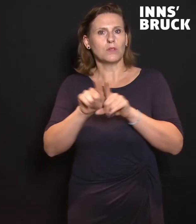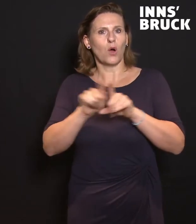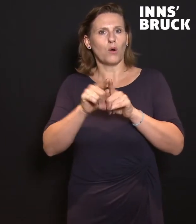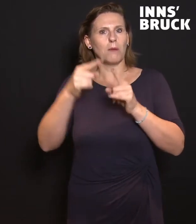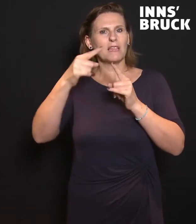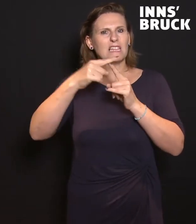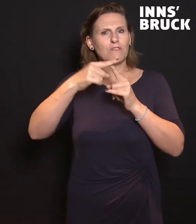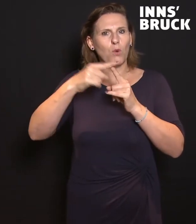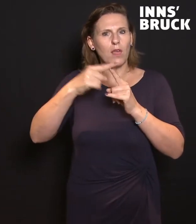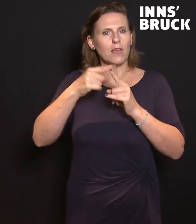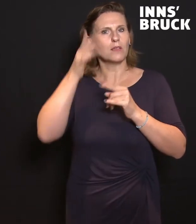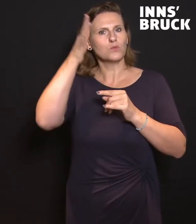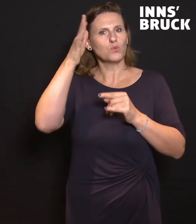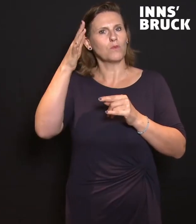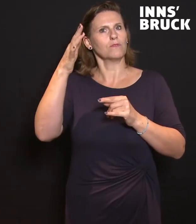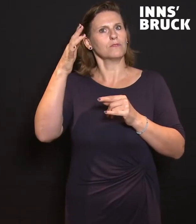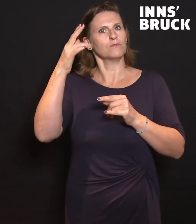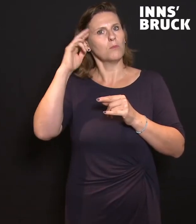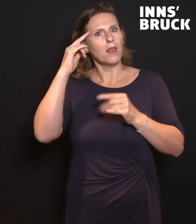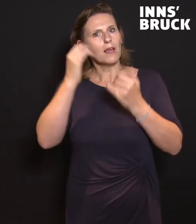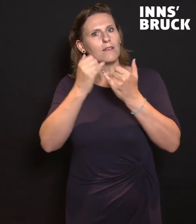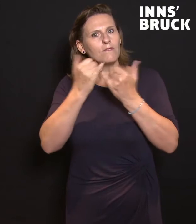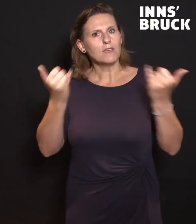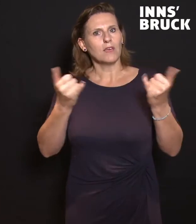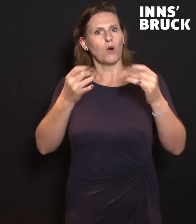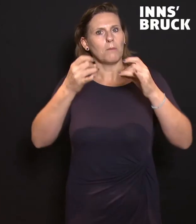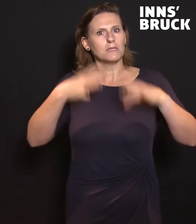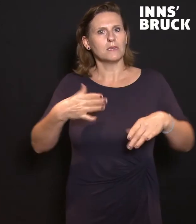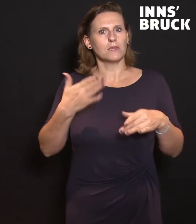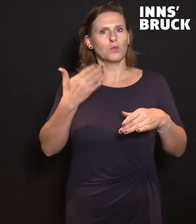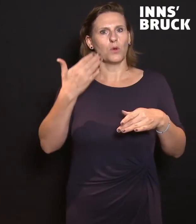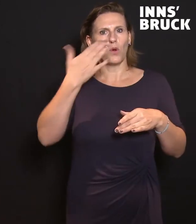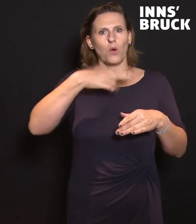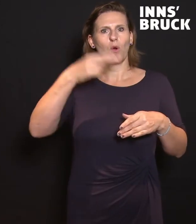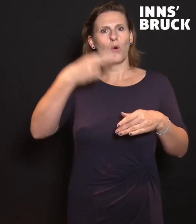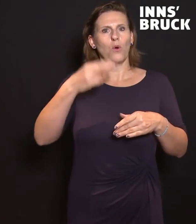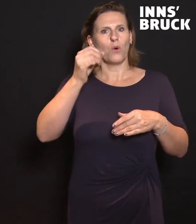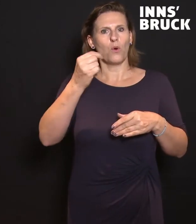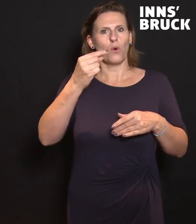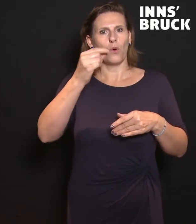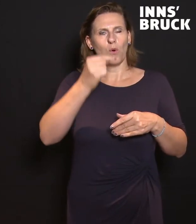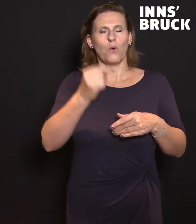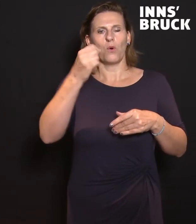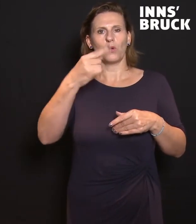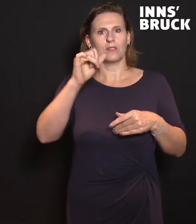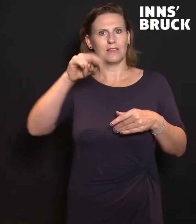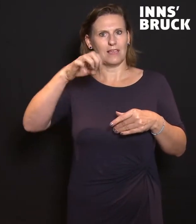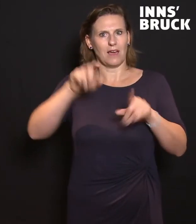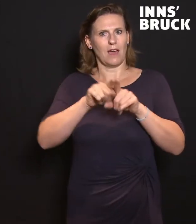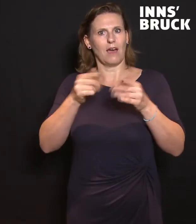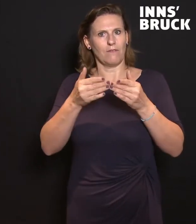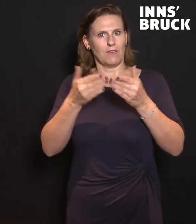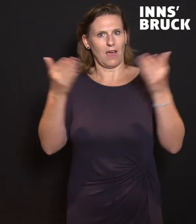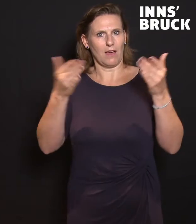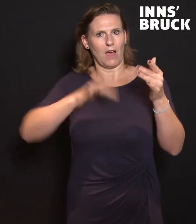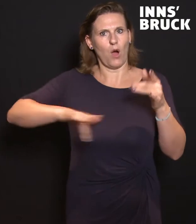in Zukunft angedacht haben, wie es passiert in der Höttinger Au, müssen wir, glaube ich, in Zukunft vermehrt darauf achten, diese Stadtteile